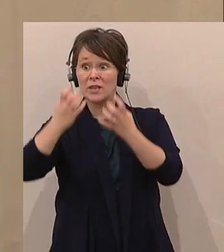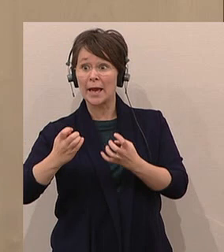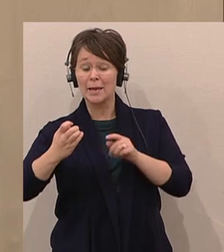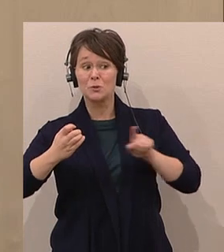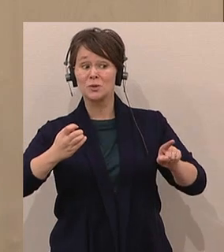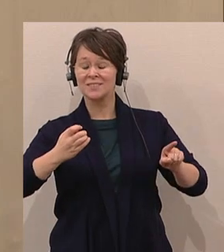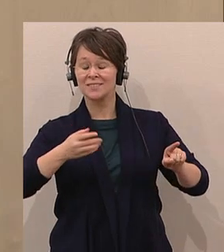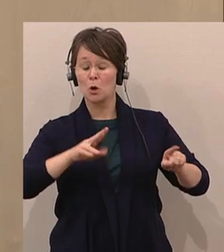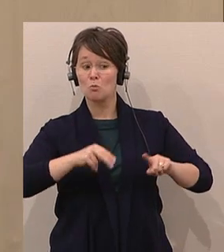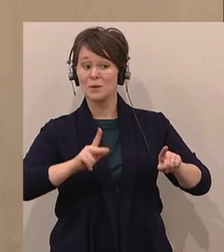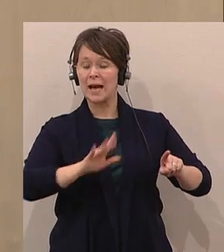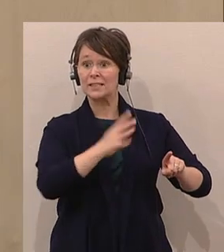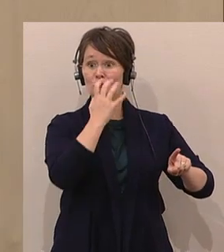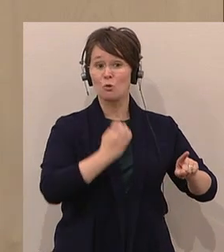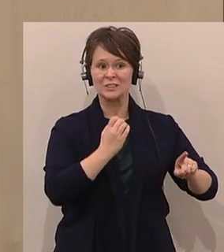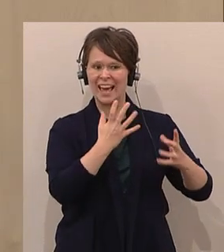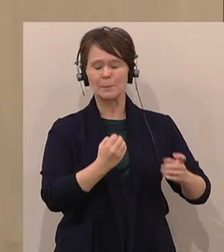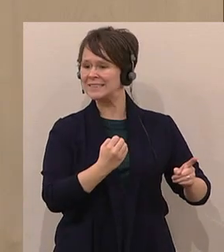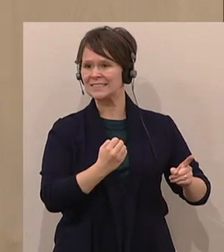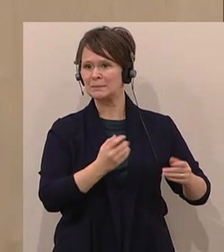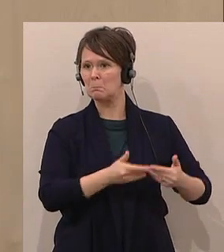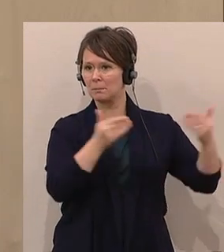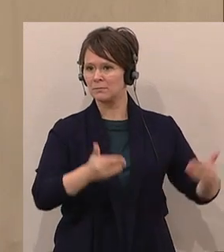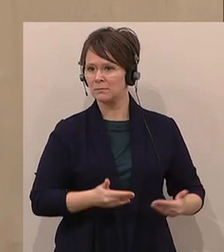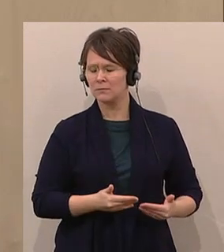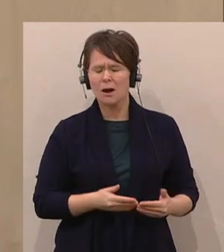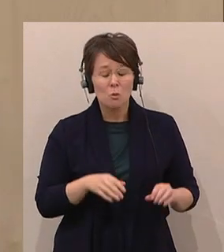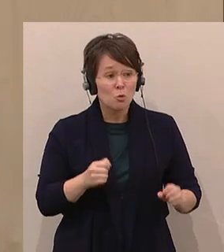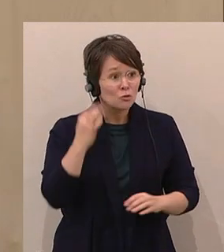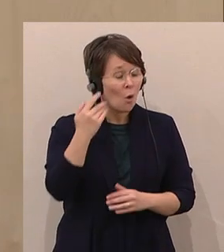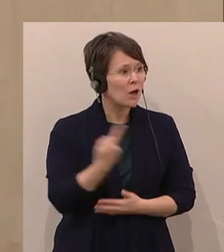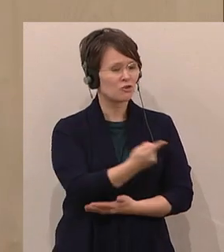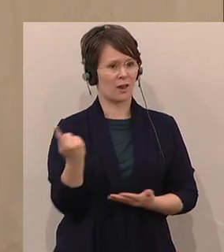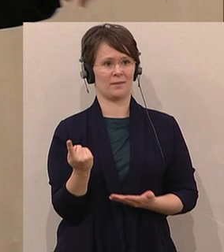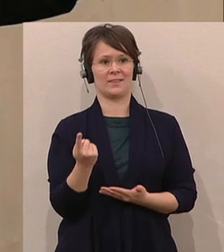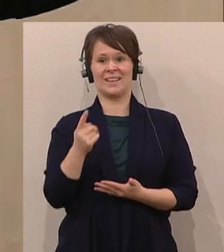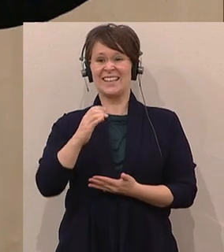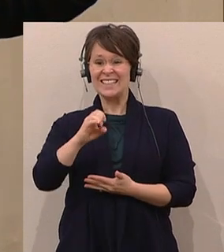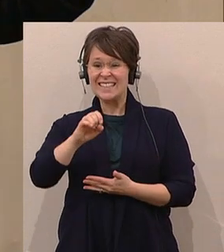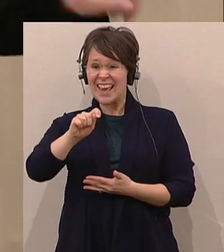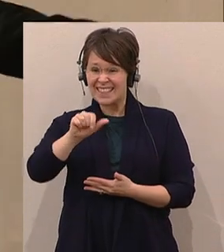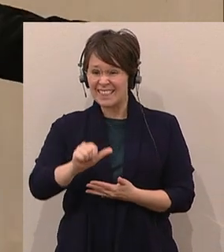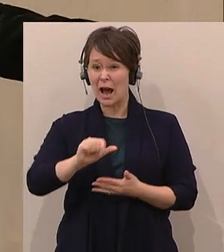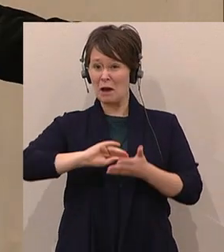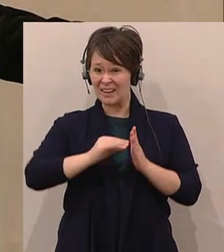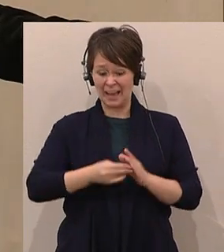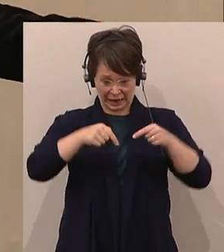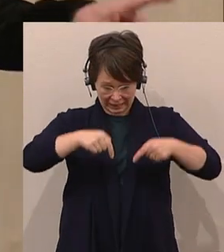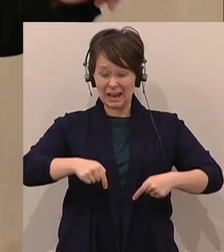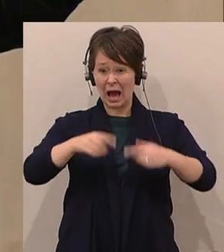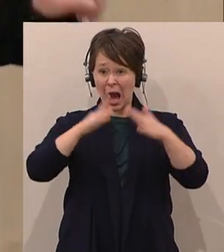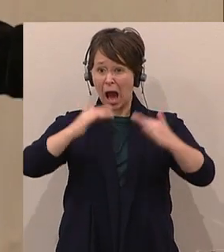Spitzenkandidat das wünscht. Das muss man sich einmal vorstellen. Der CETA-Vertrag wird dem Haus nicht vorgelegt,